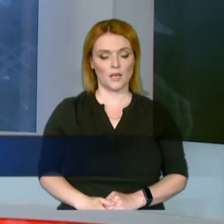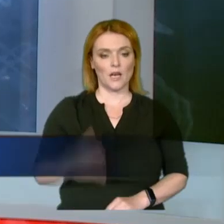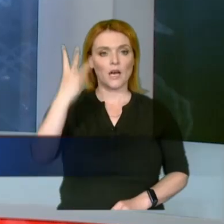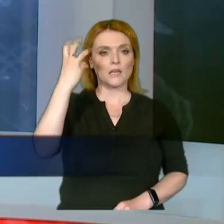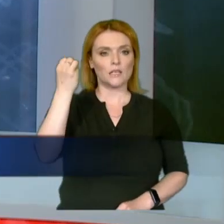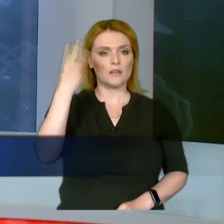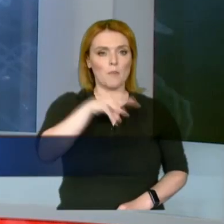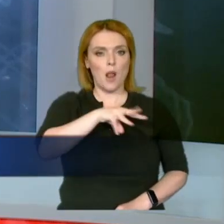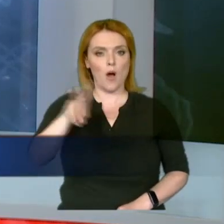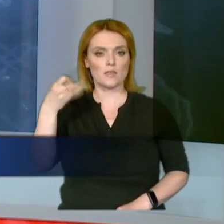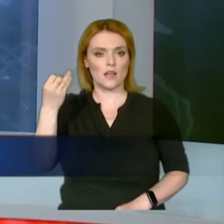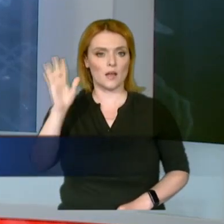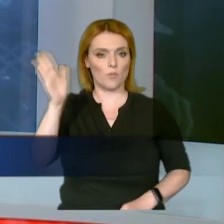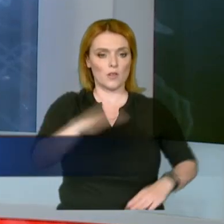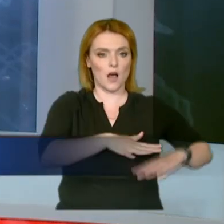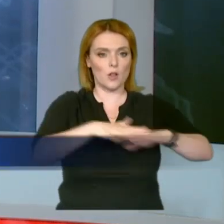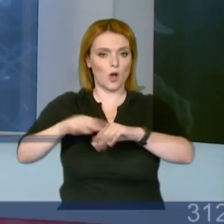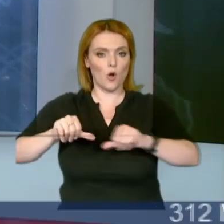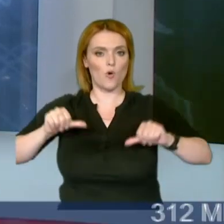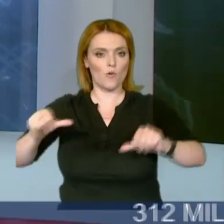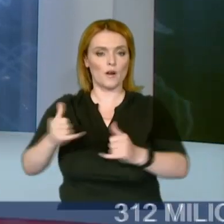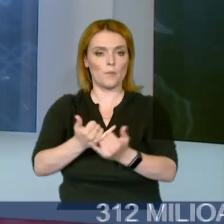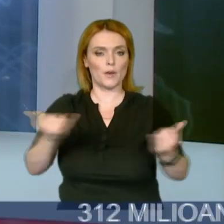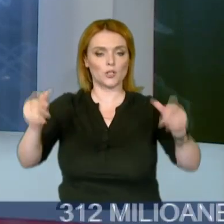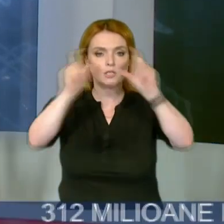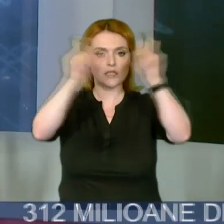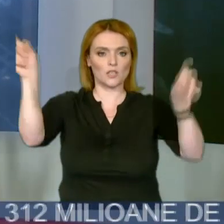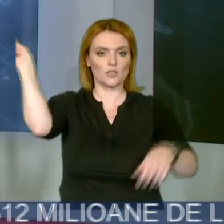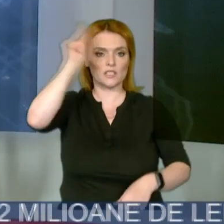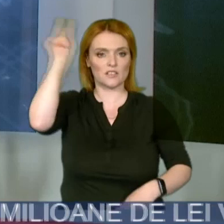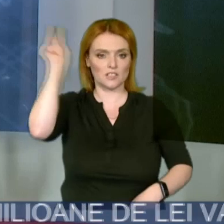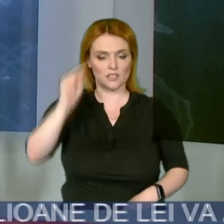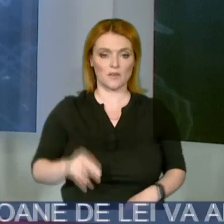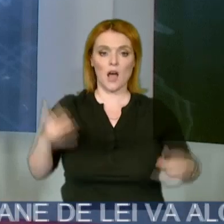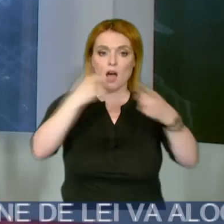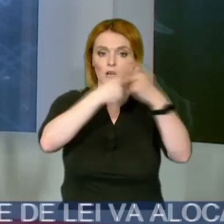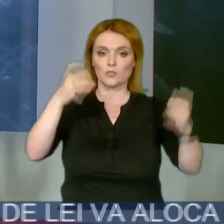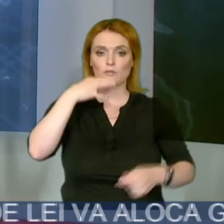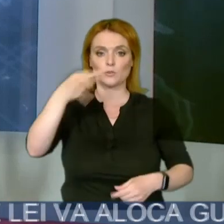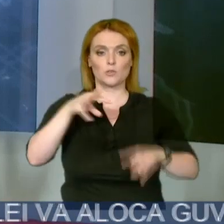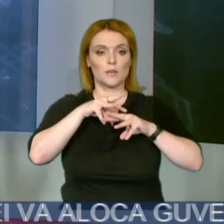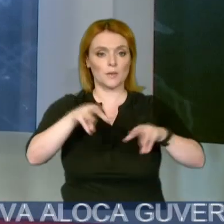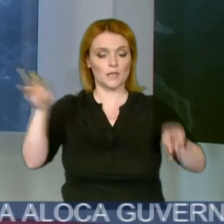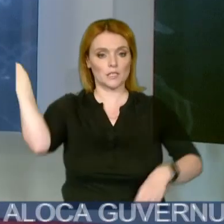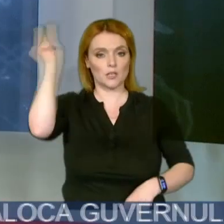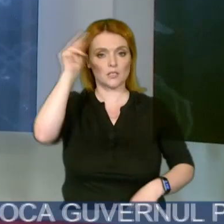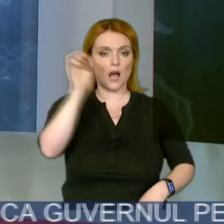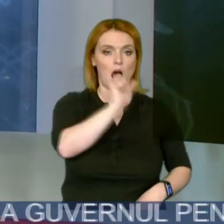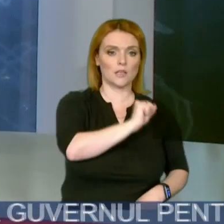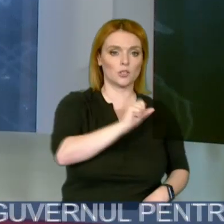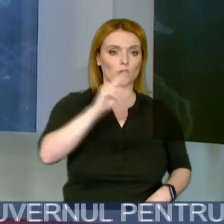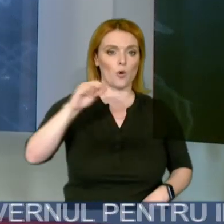312 milioane de lei va aloca Guvernul pentru instituțiile de învățământ și cercetare. Anunțul a fost făcut de Ministrul